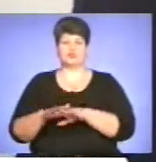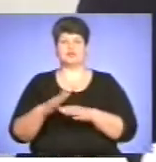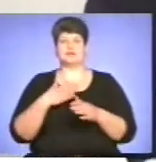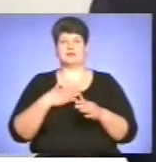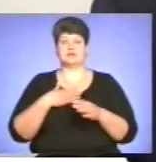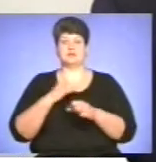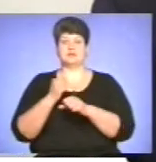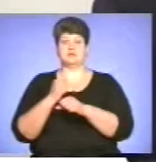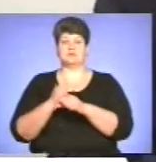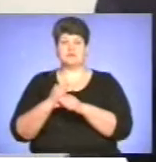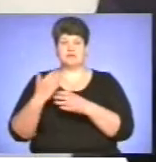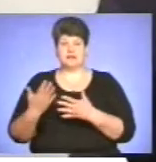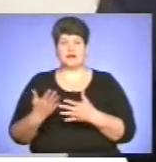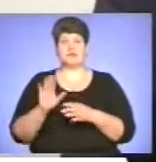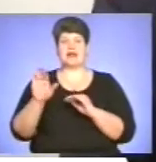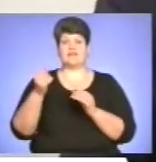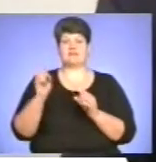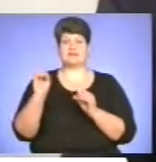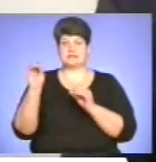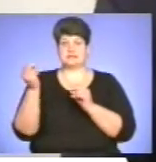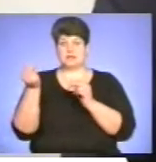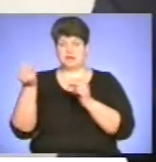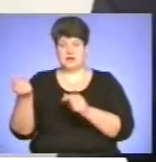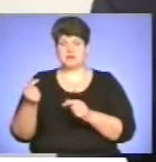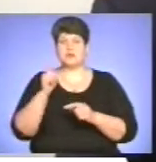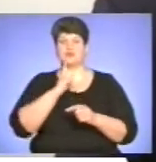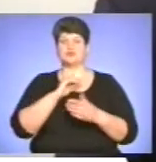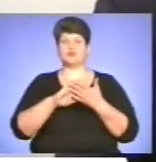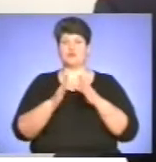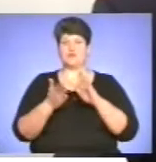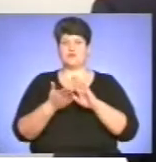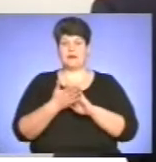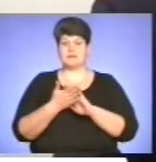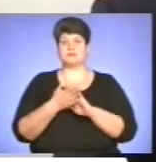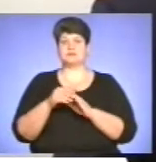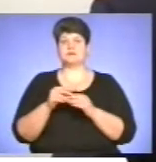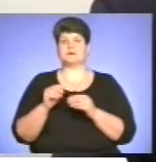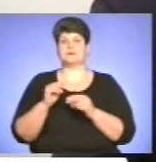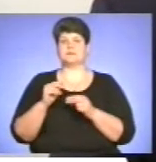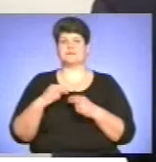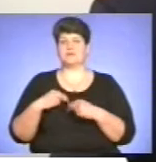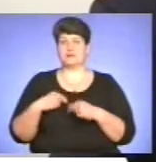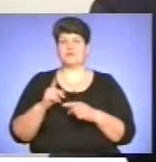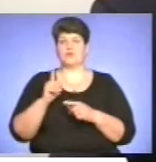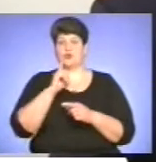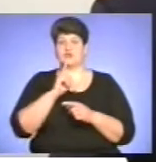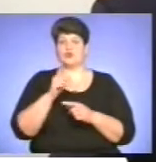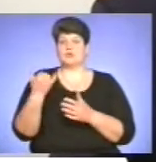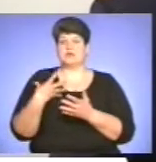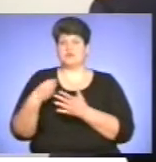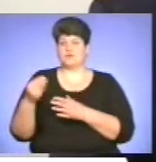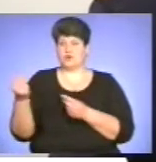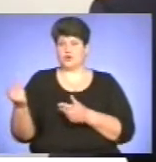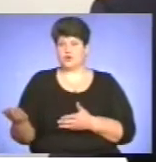аванси і то лише частково. Нам поки що вдається домовлятися з підрядниками, не роблять практично за рахунок власних обігівокоштів,